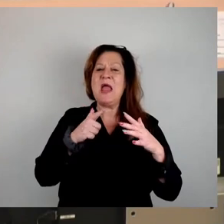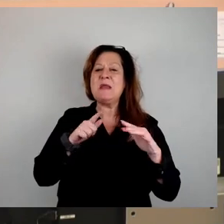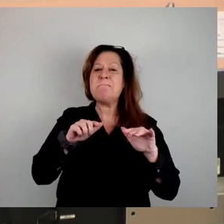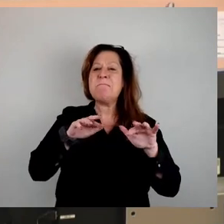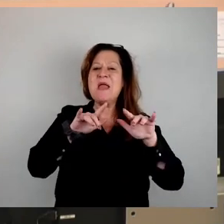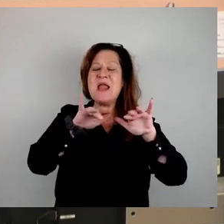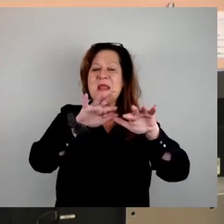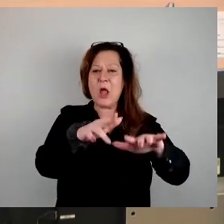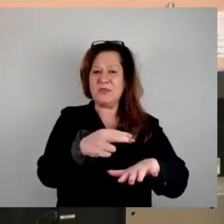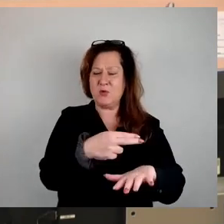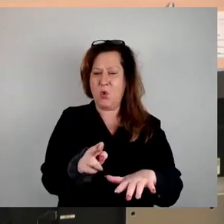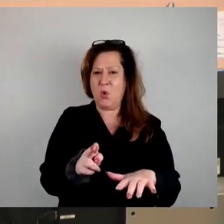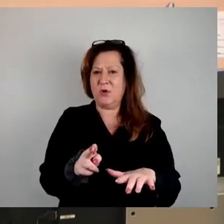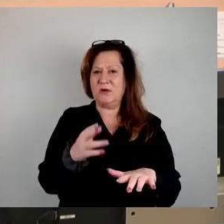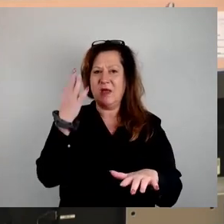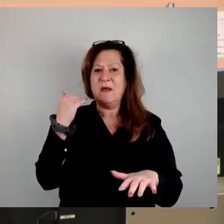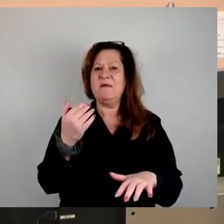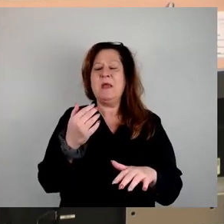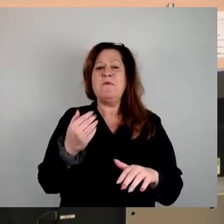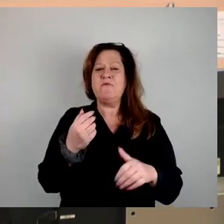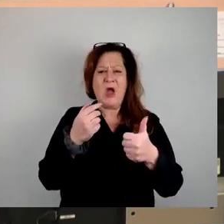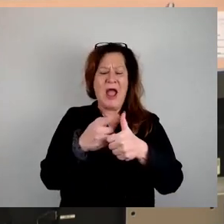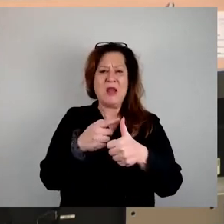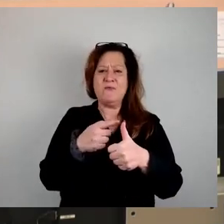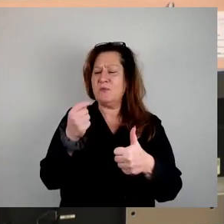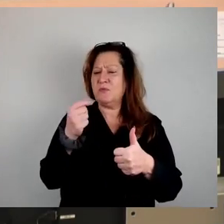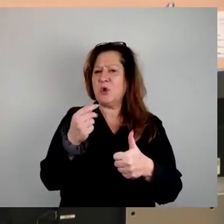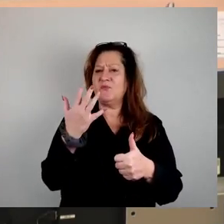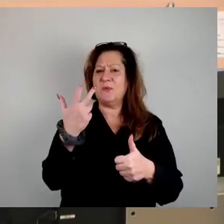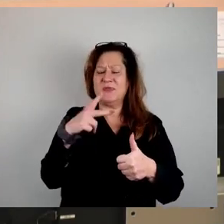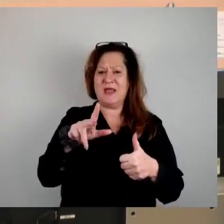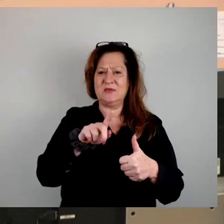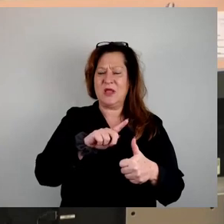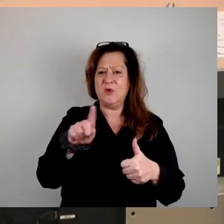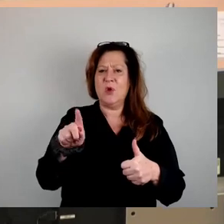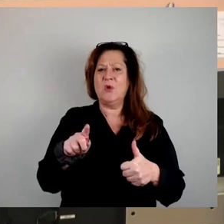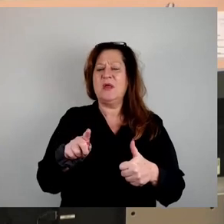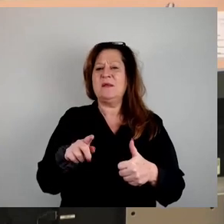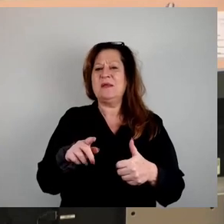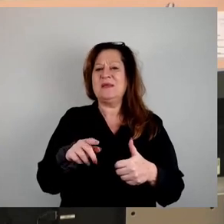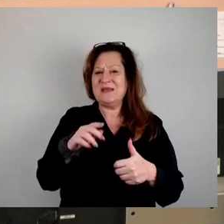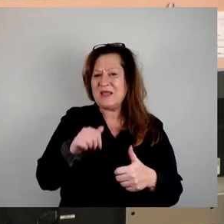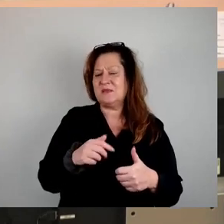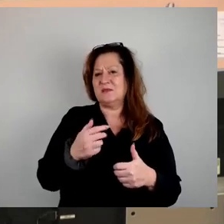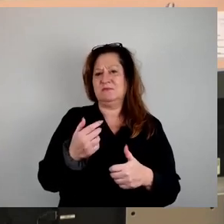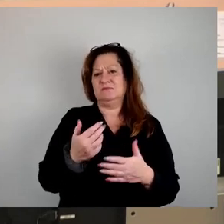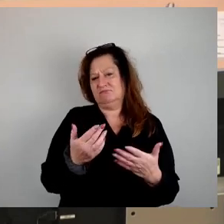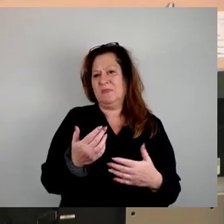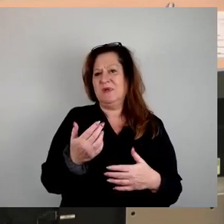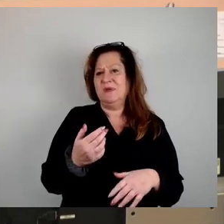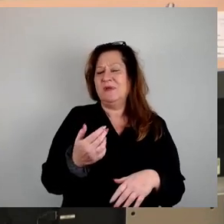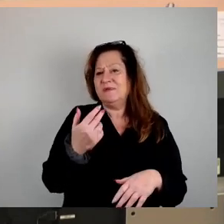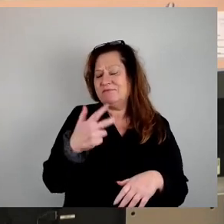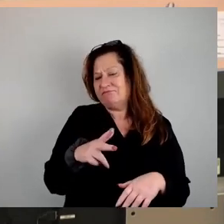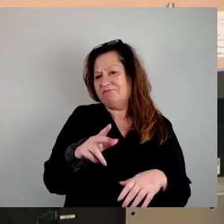waren das 35.000 Euro. Mit den 93 Millionen Euro kaufen wir jetzt im Prinzip 1.213 Wohnungen zurück.